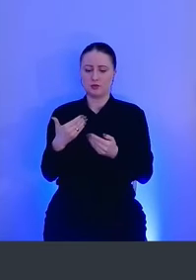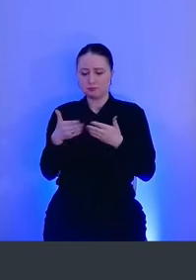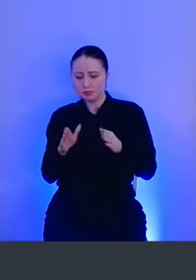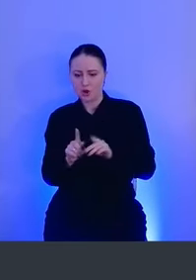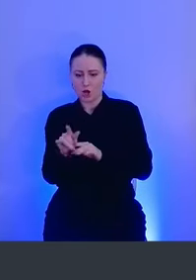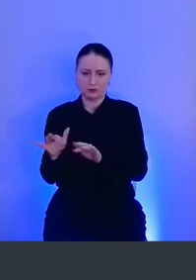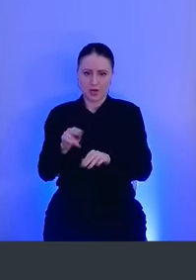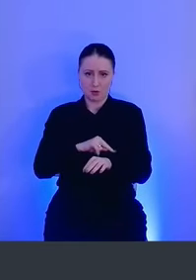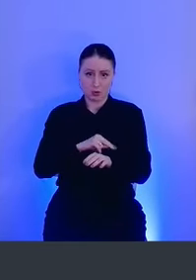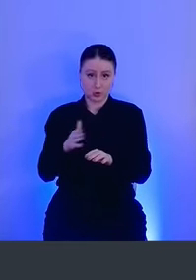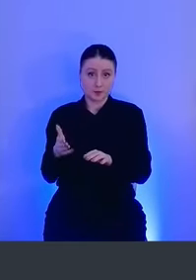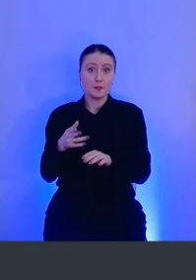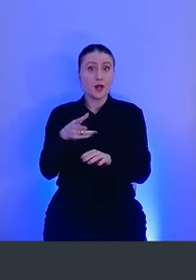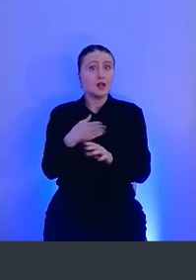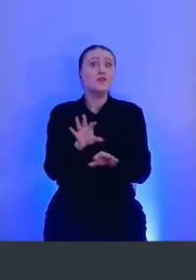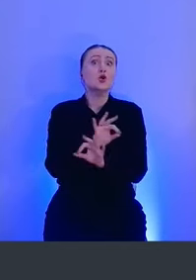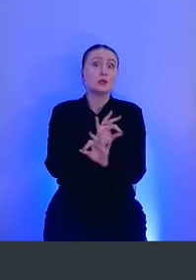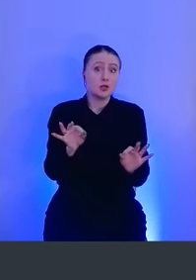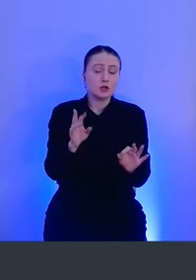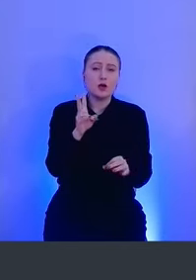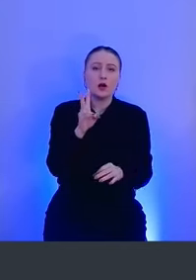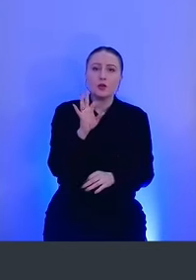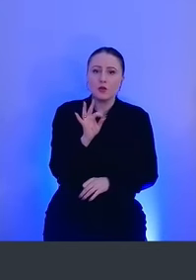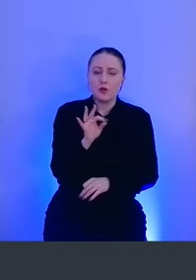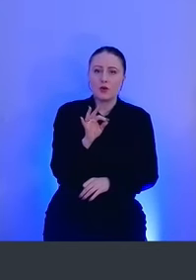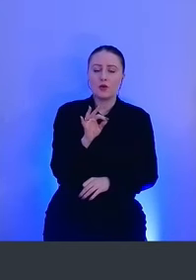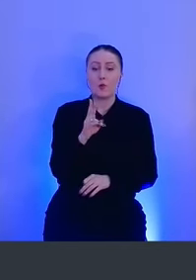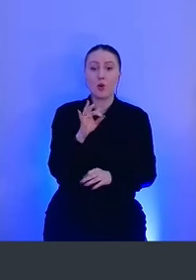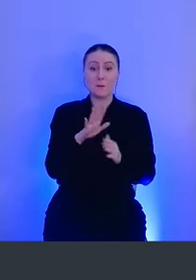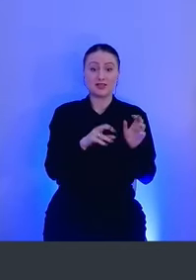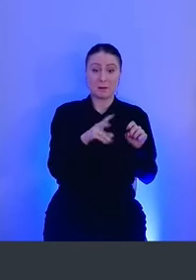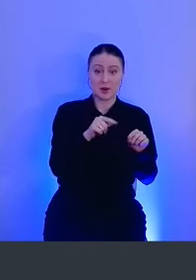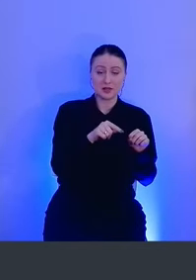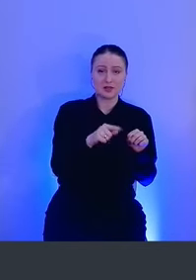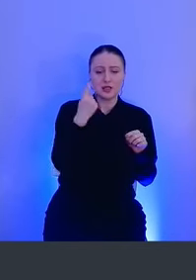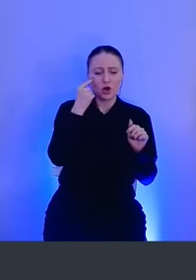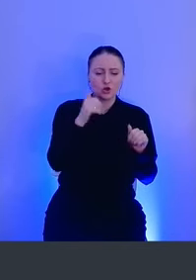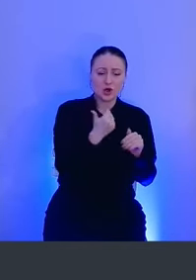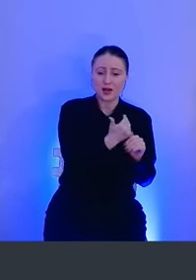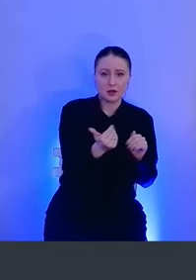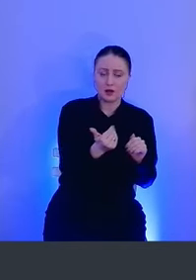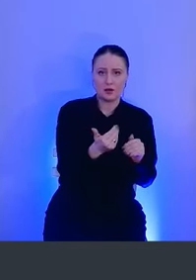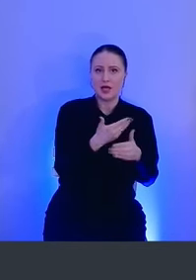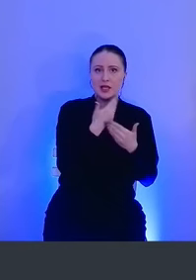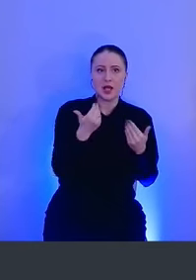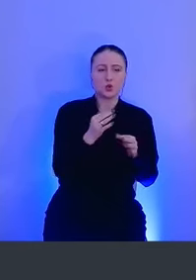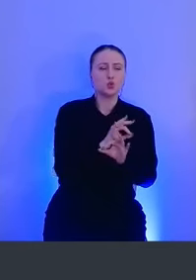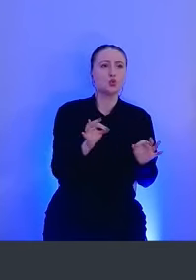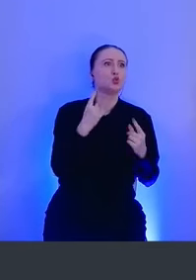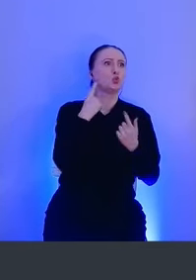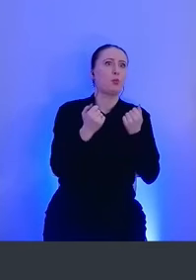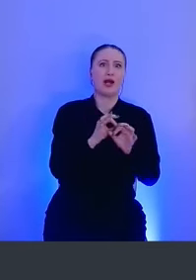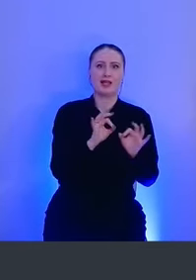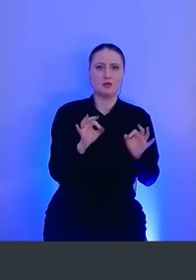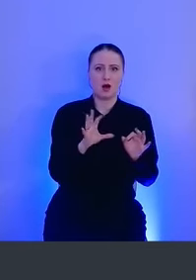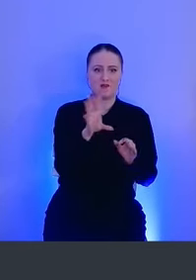И все это, конечно же, замечательно, но ни у какого решения по безопасности не будет все суперидеально во всех